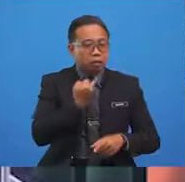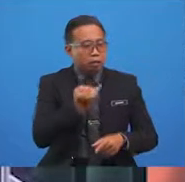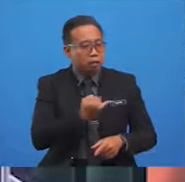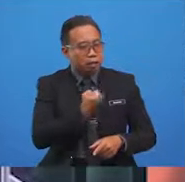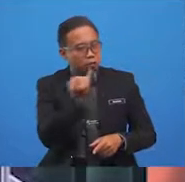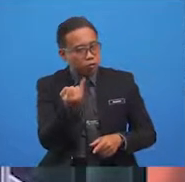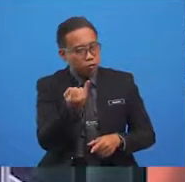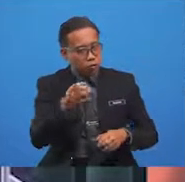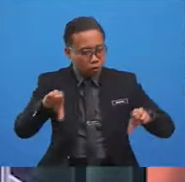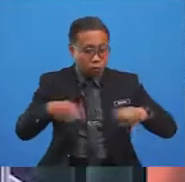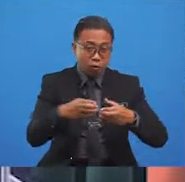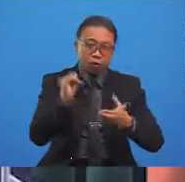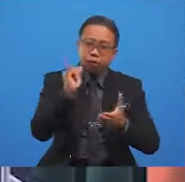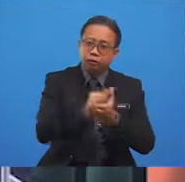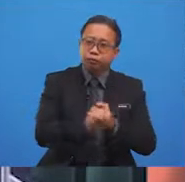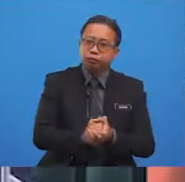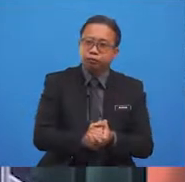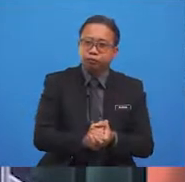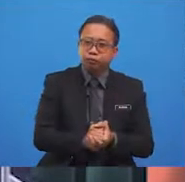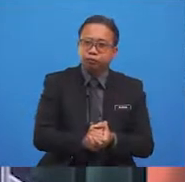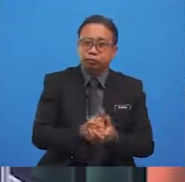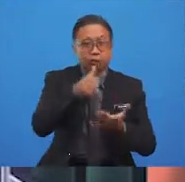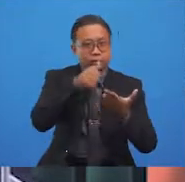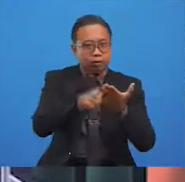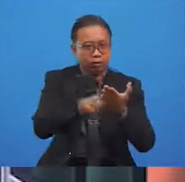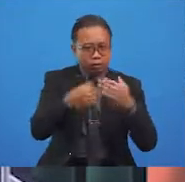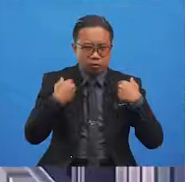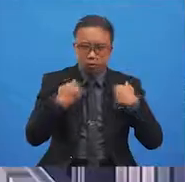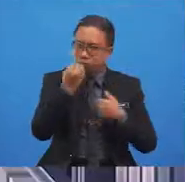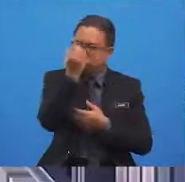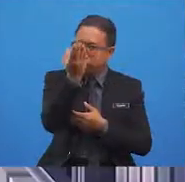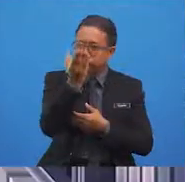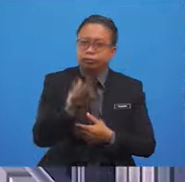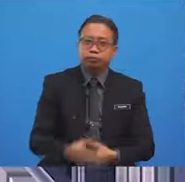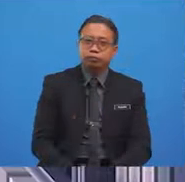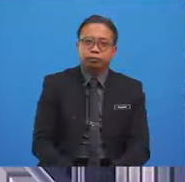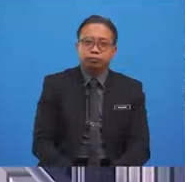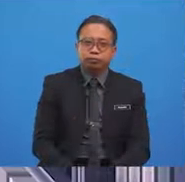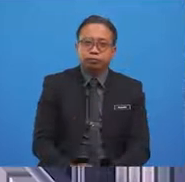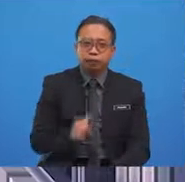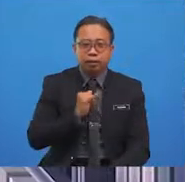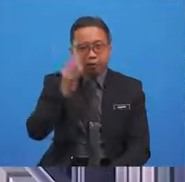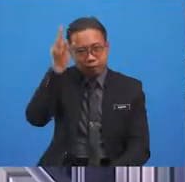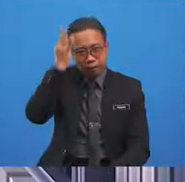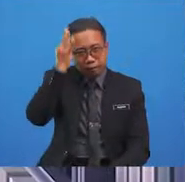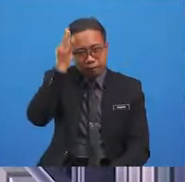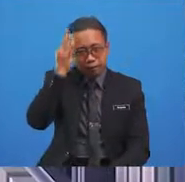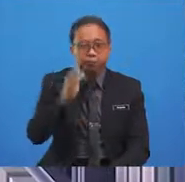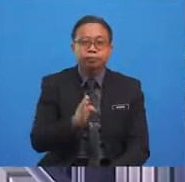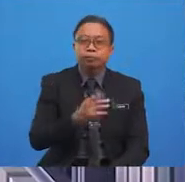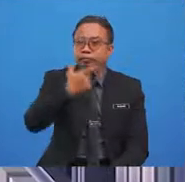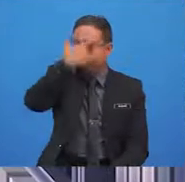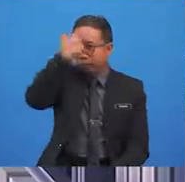it. Oh, the envelope is trying to tell us something. I think it is because